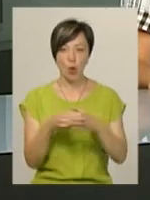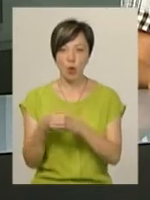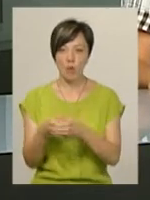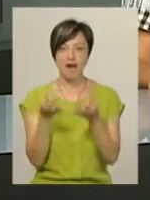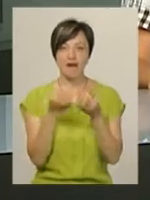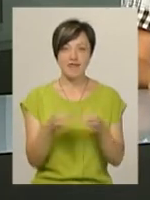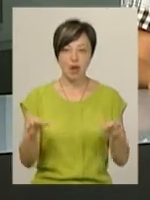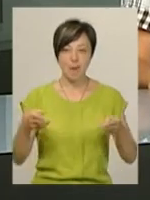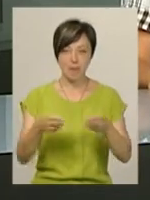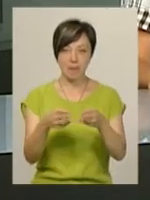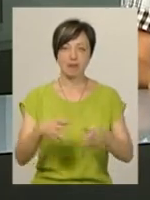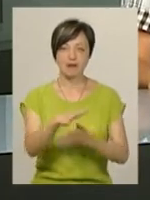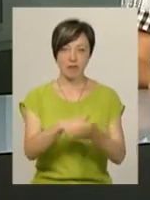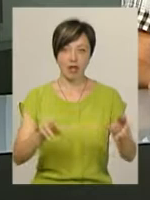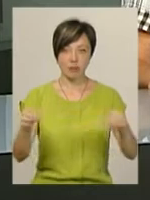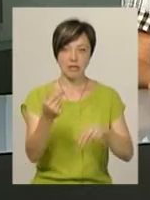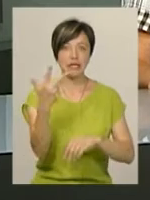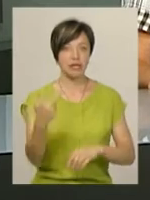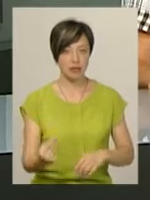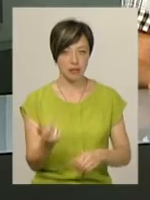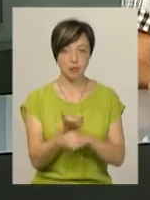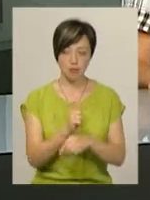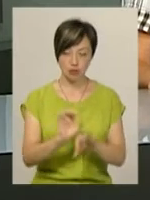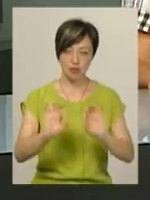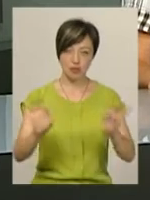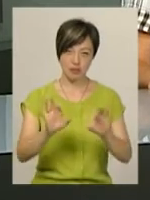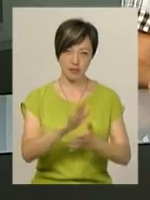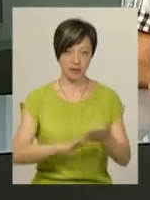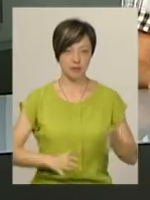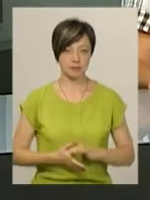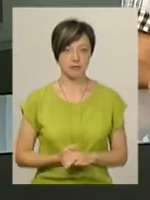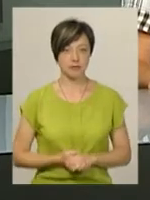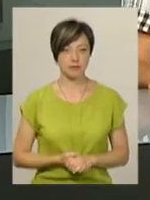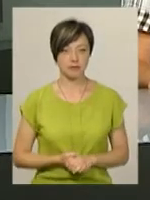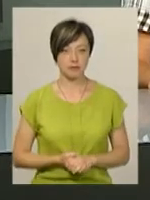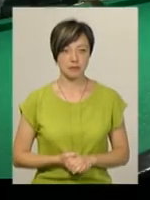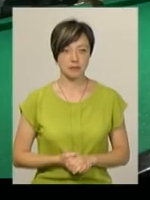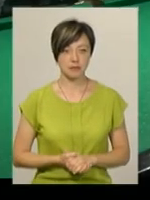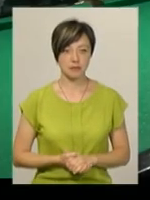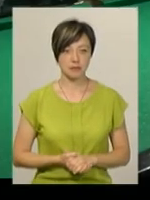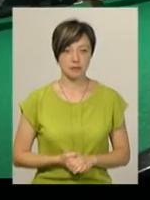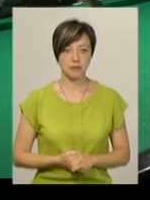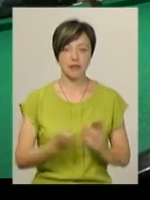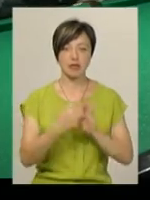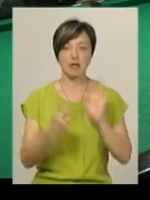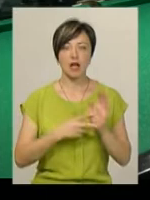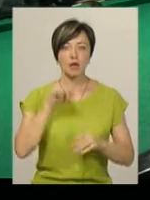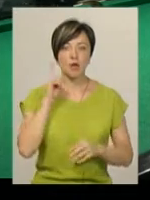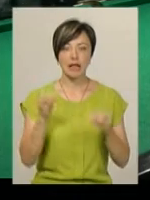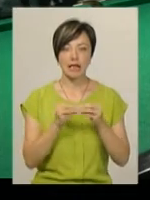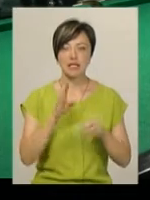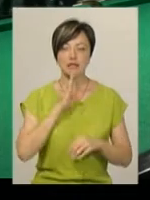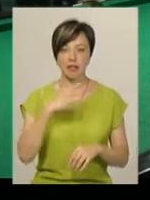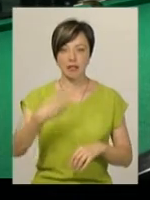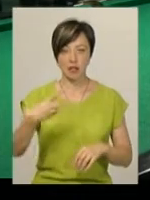вільну піраміду. Триватиме чемпіонат три дні. Більше про перебіг змагань – далі в сюжеті. 17 юніорів, 10